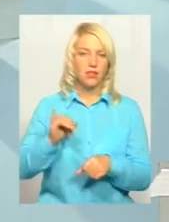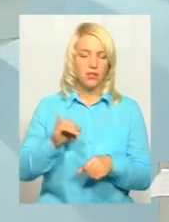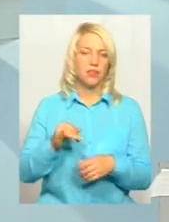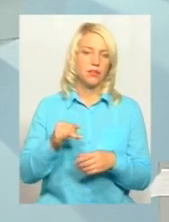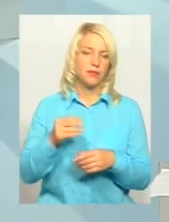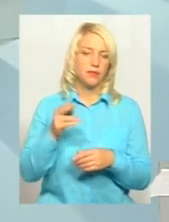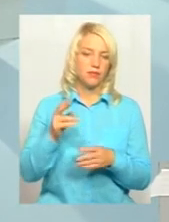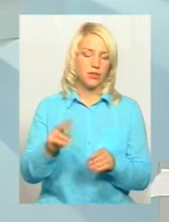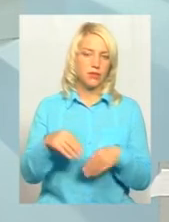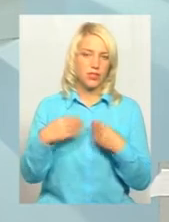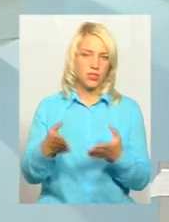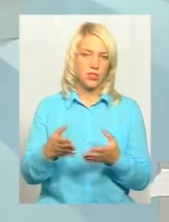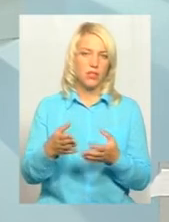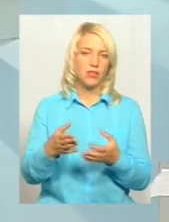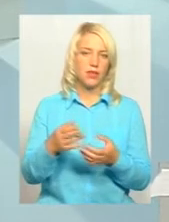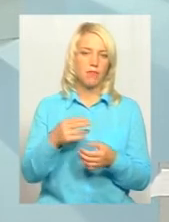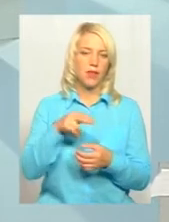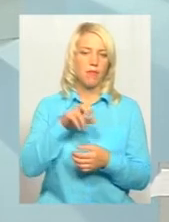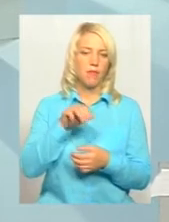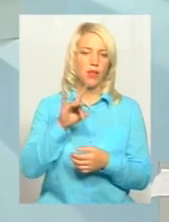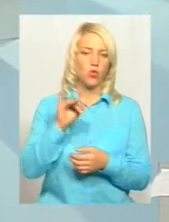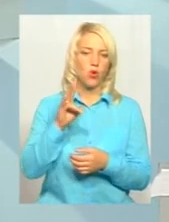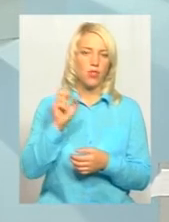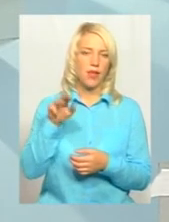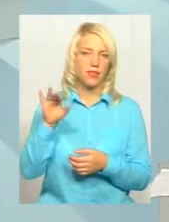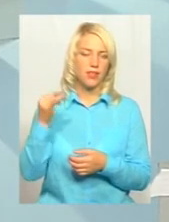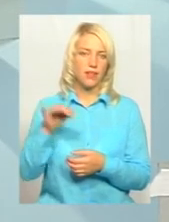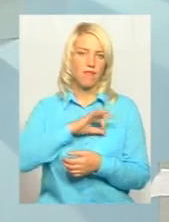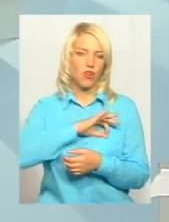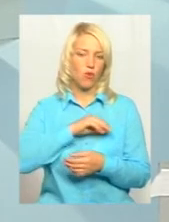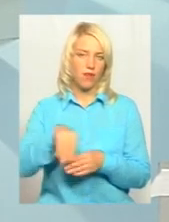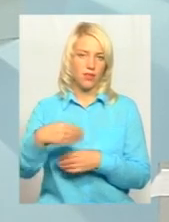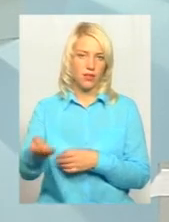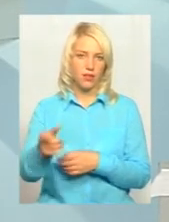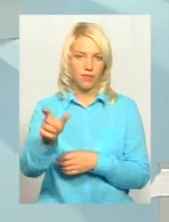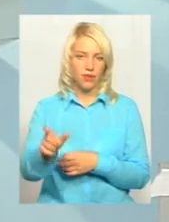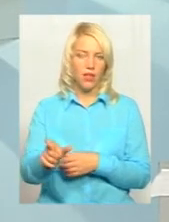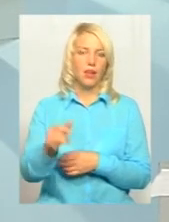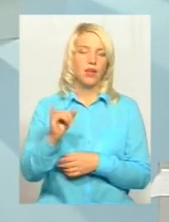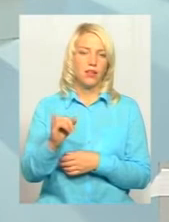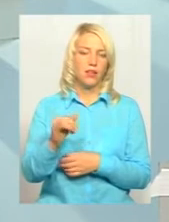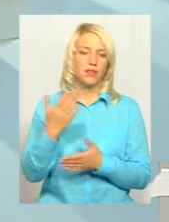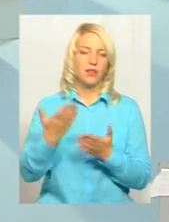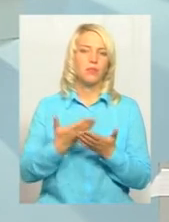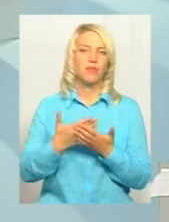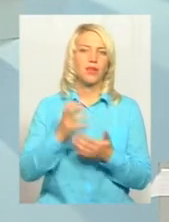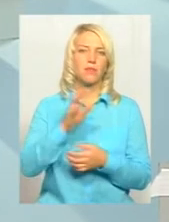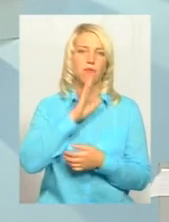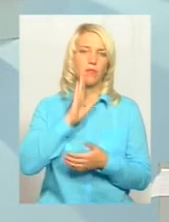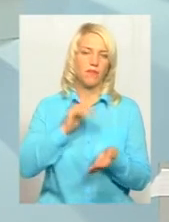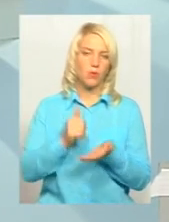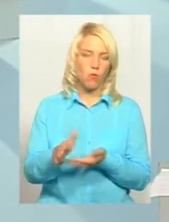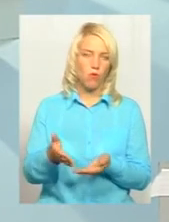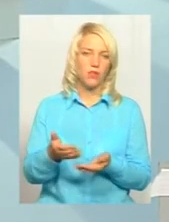призначається б патронатний вихователь. Чи, наприклад, мама відмовилася, батьків призначається патронатний